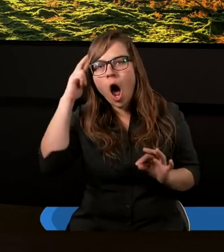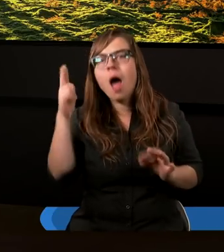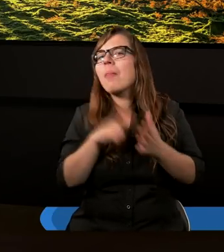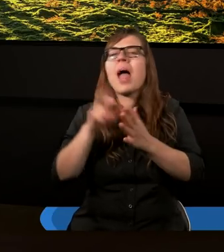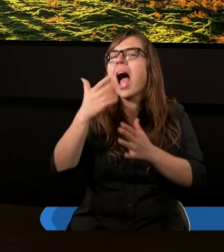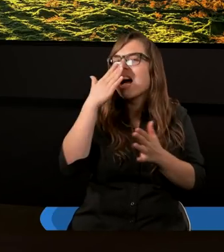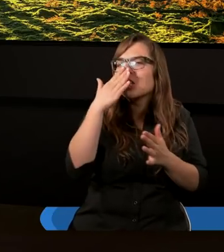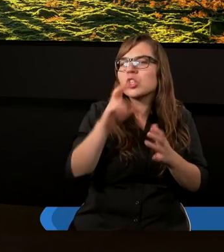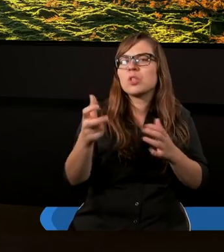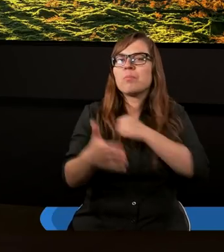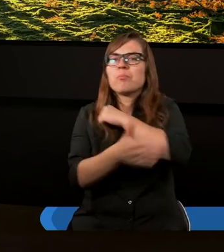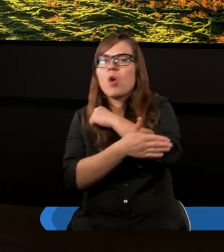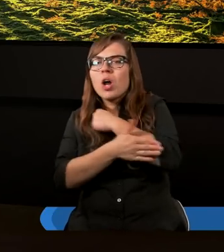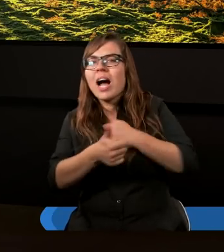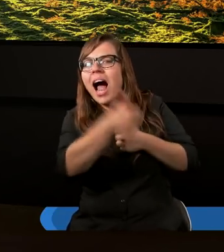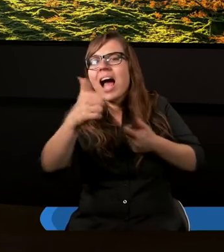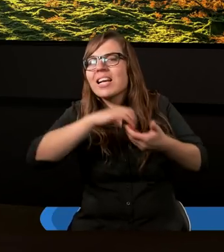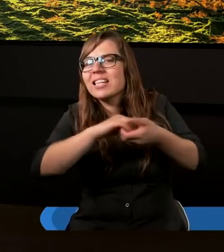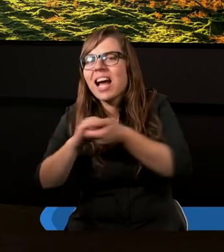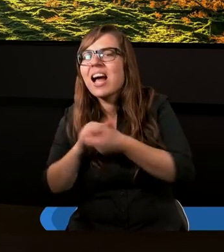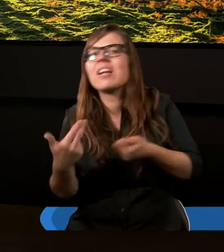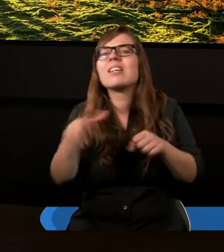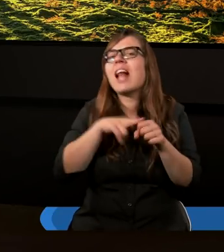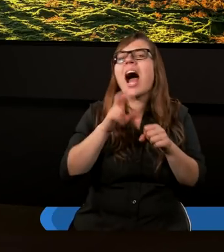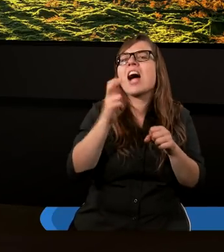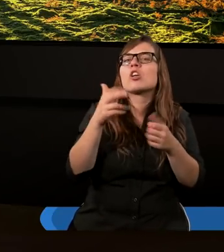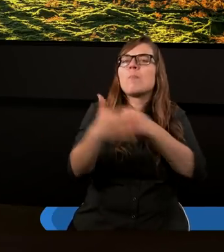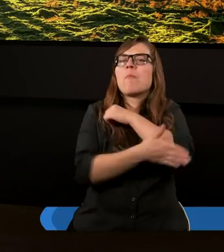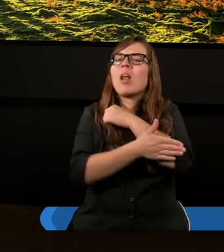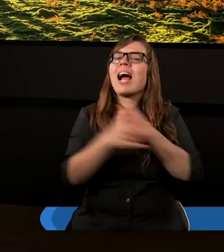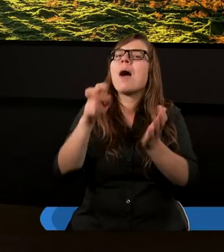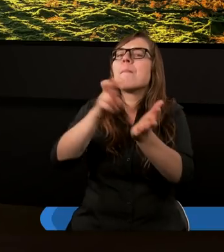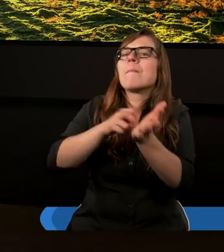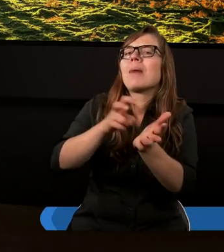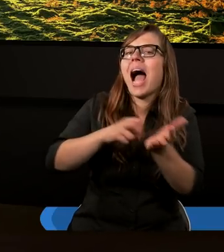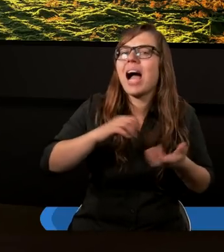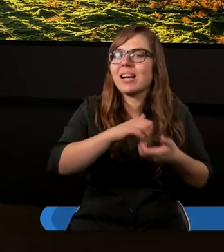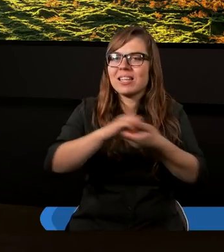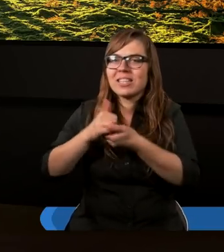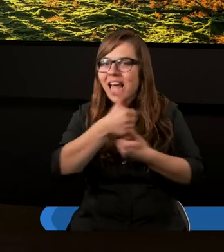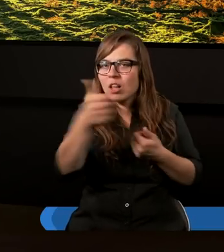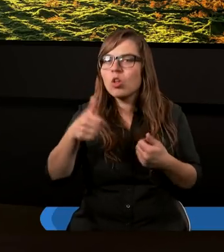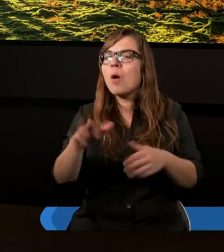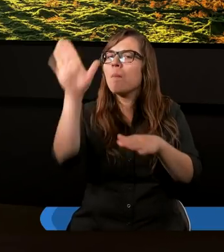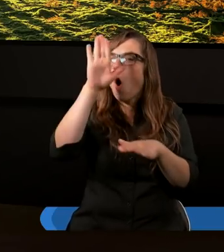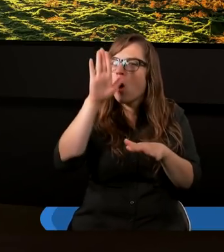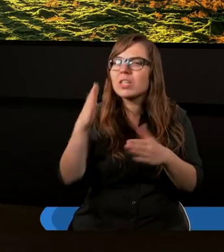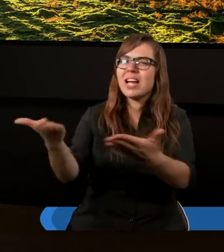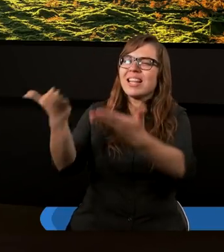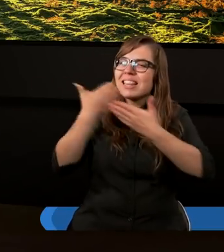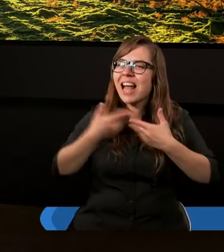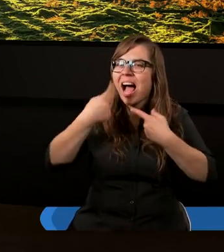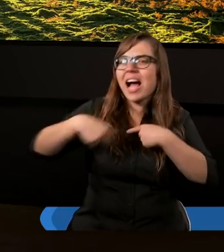polega jedność i na czym polega brak jedności. Panie, proszę, daj nam wszystkim